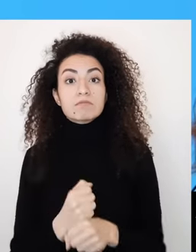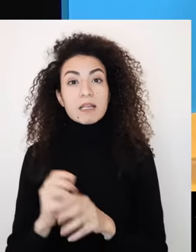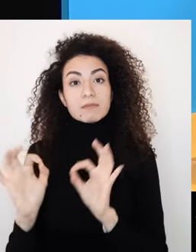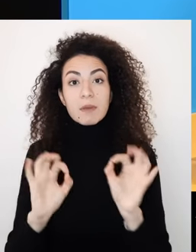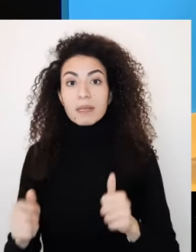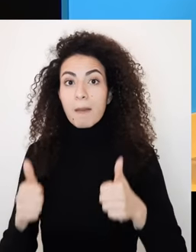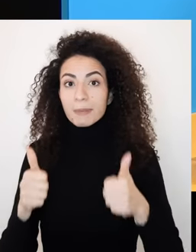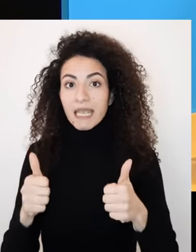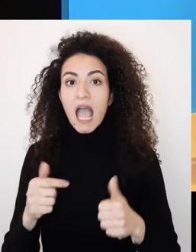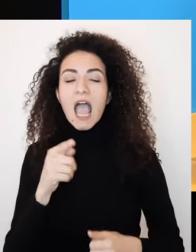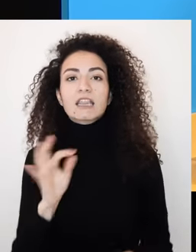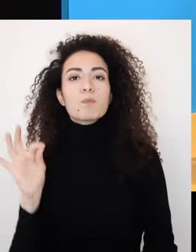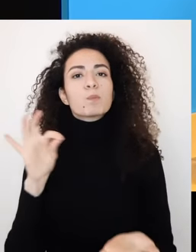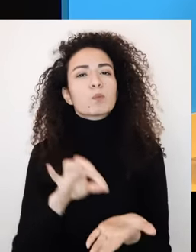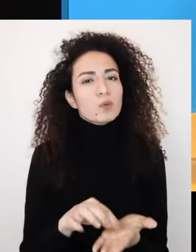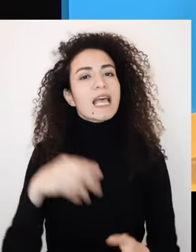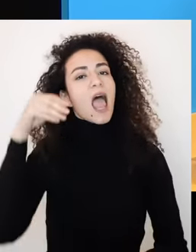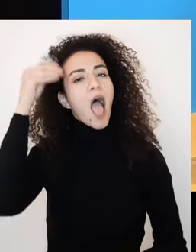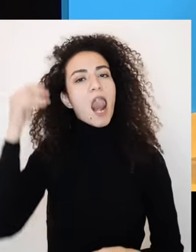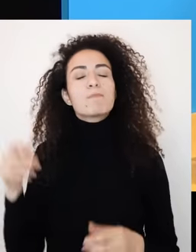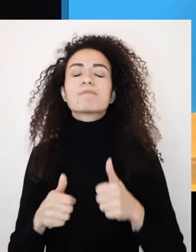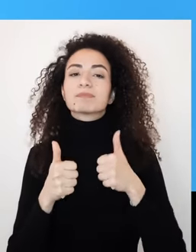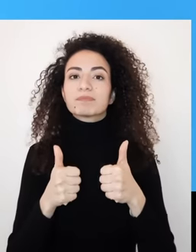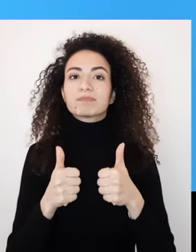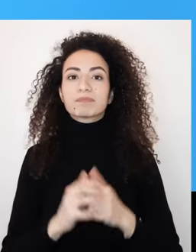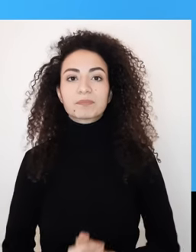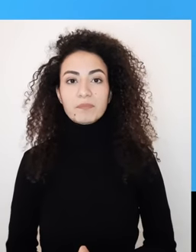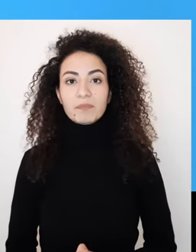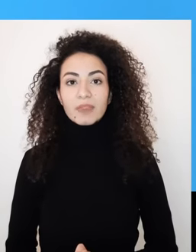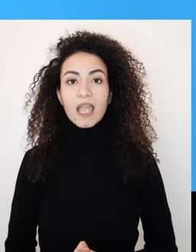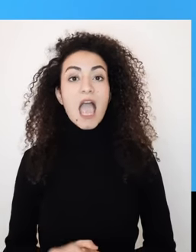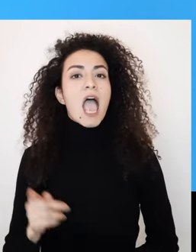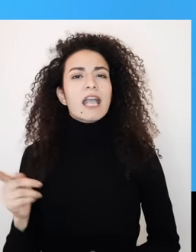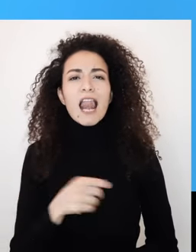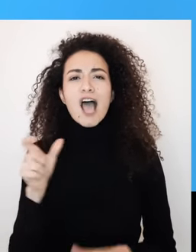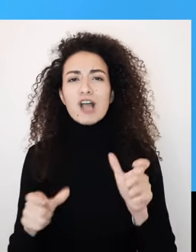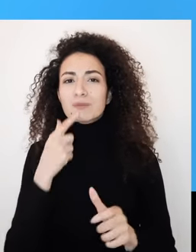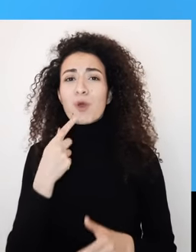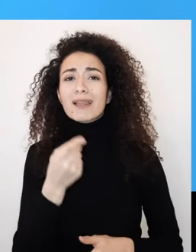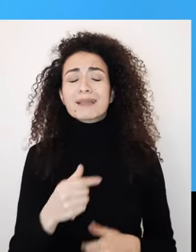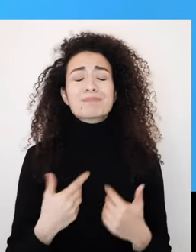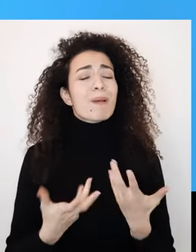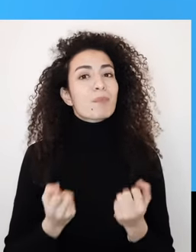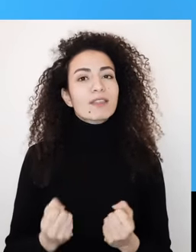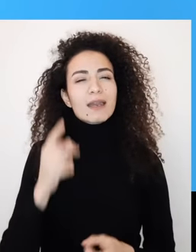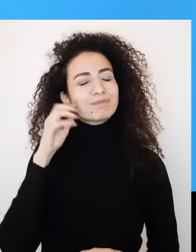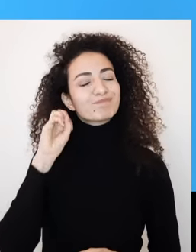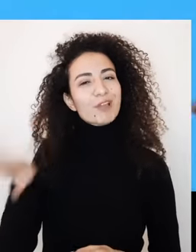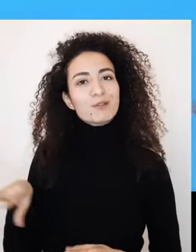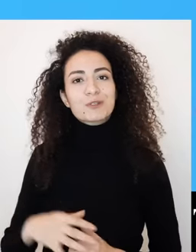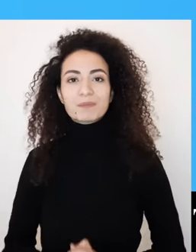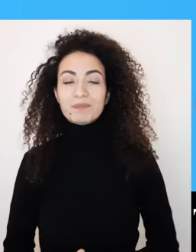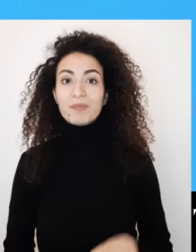ذاتك وللمقدر على تحقيق كل أحلامك وطموحاتك وتذكري ما تسمحي لأي شخص أنه يقول ما فيك